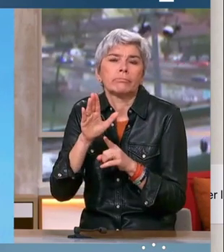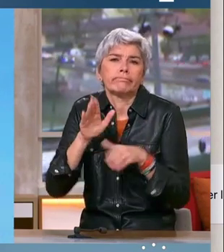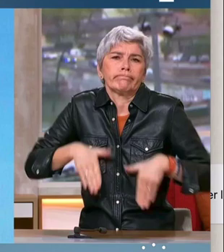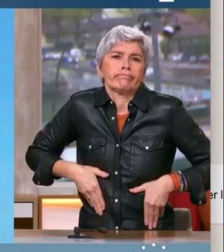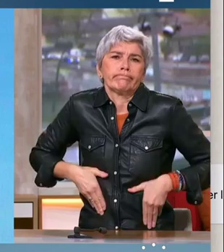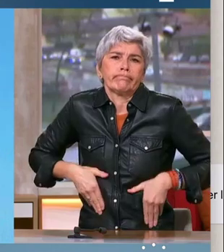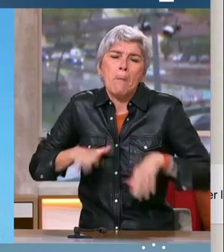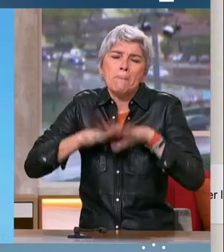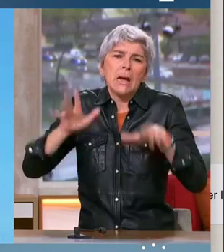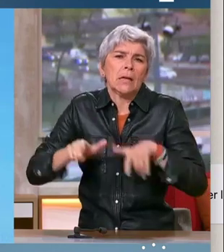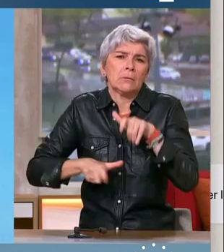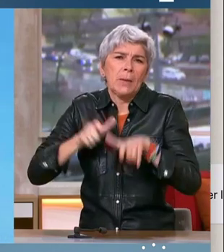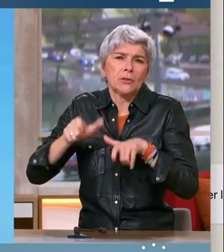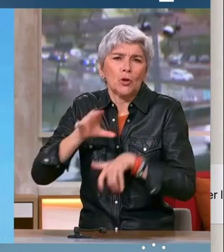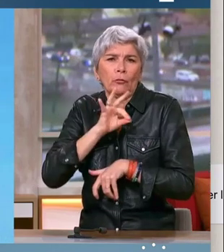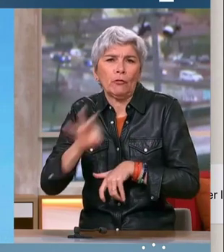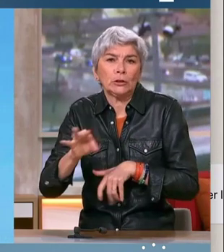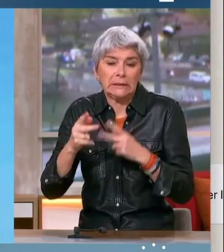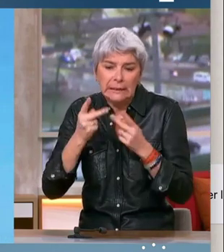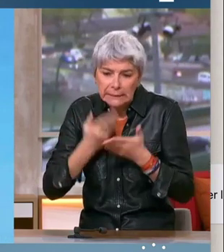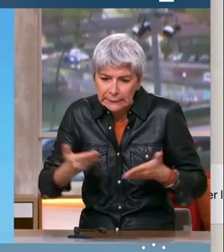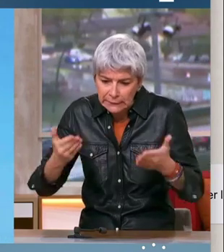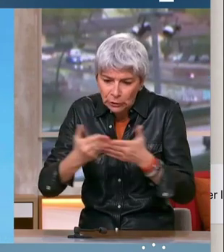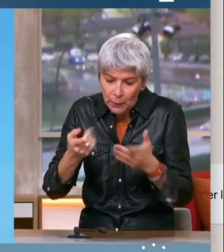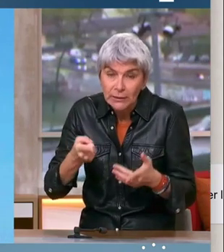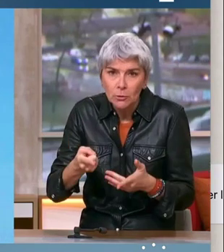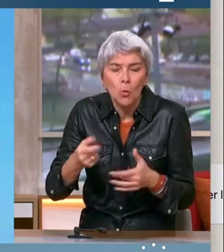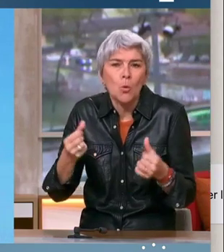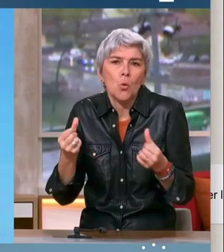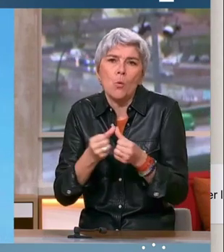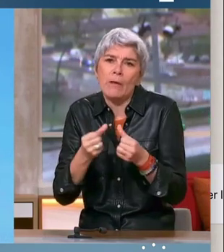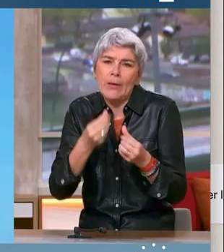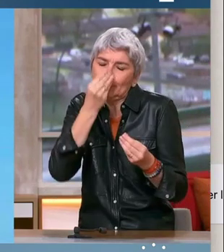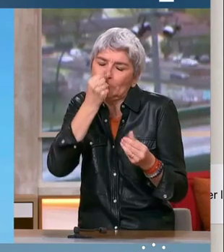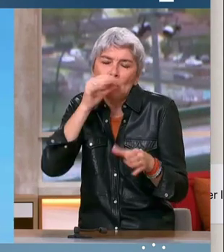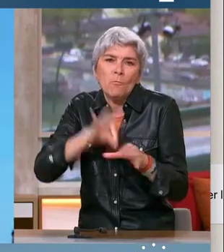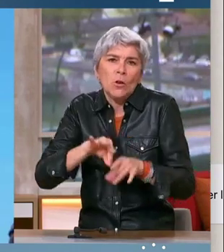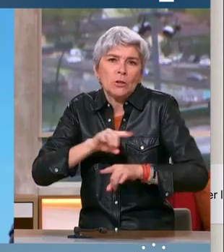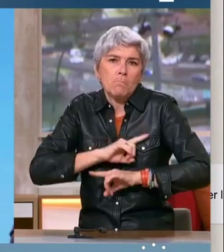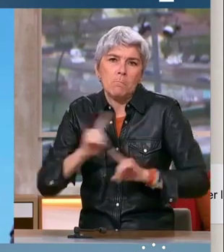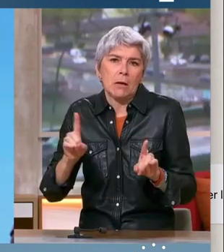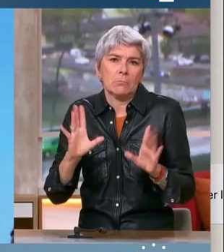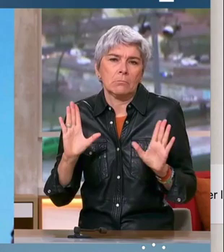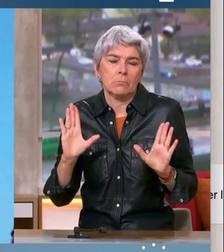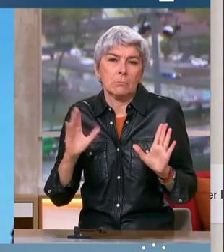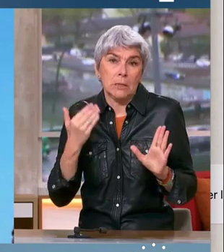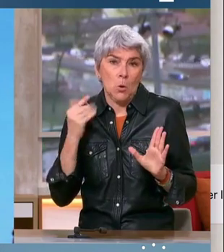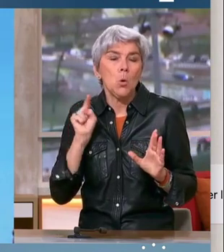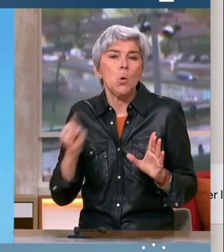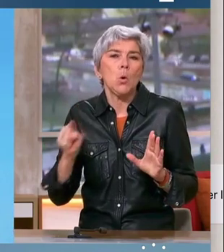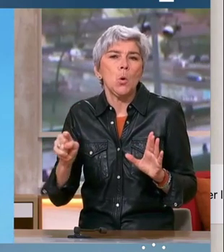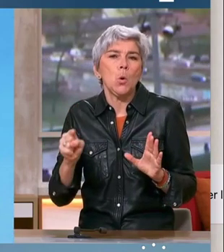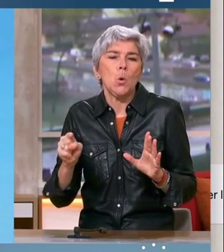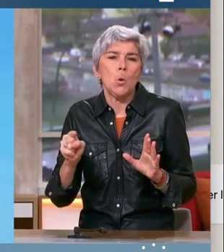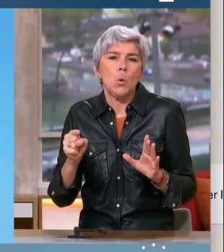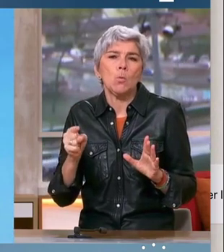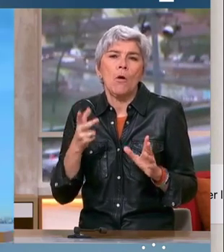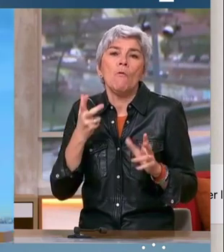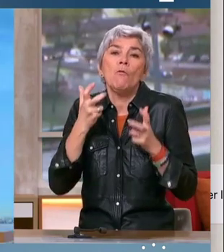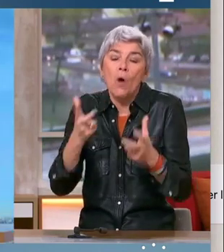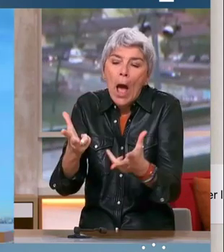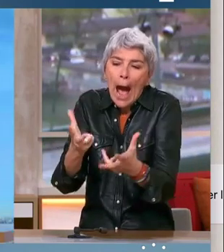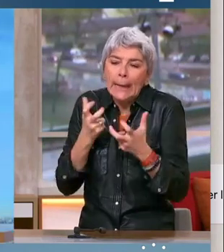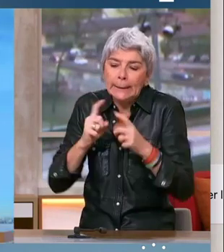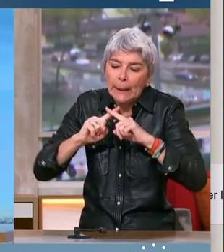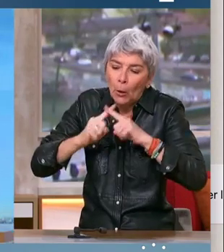Beaucoup de Français qui, face à cette situation, envisagent de ne pas aller voter tout simplement. C'est à eux que je souhaite parler jusqu'au bout et les